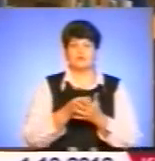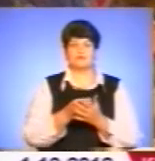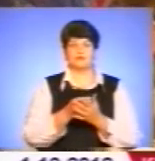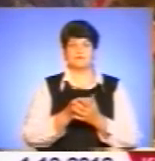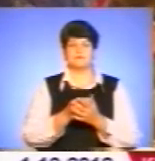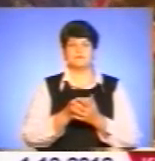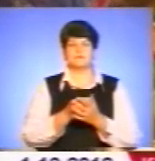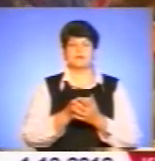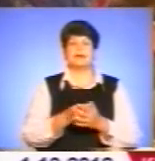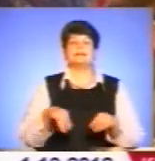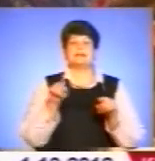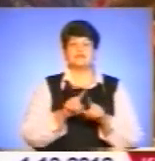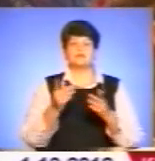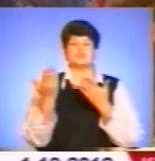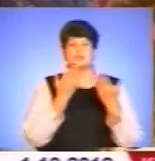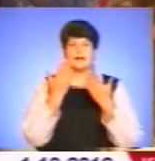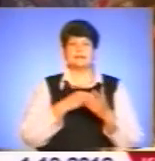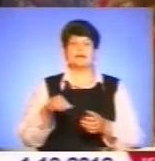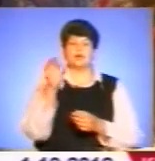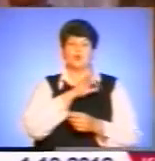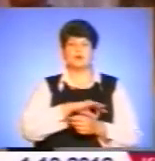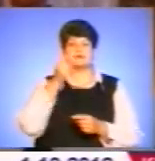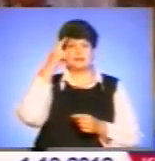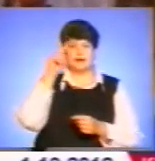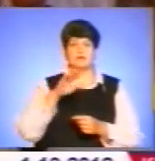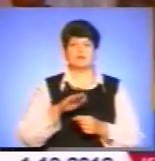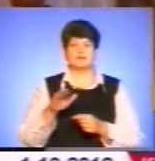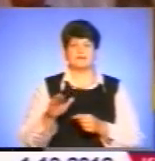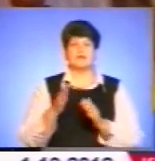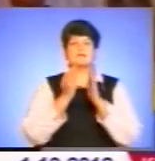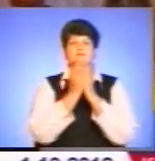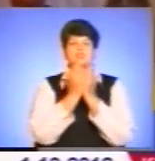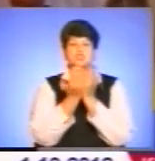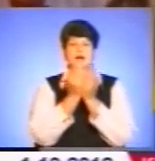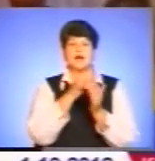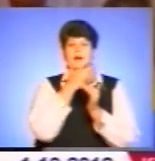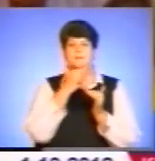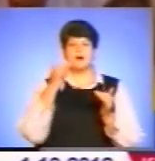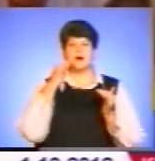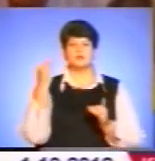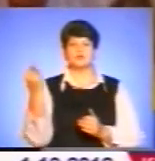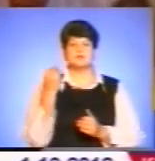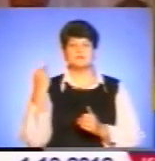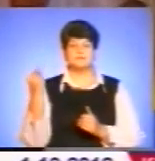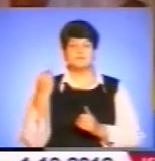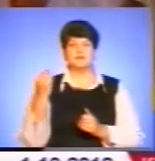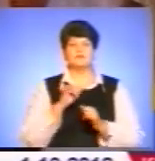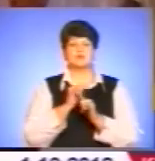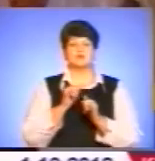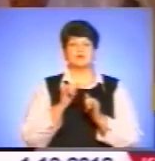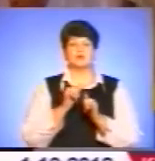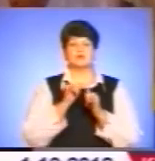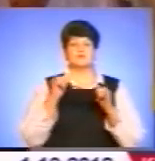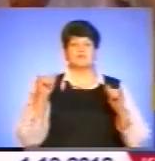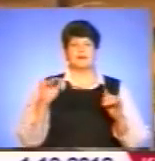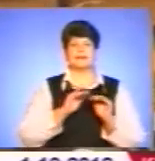родить. Про те, що читати корисно, знають уже і діти. В книжках дуже багато інтересів, і вони розвивають дитячу